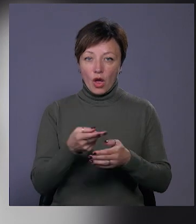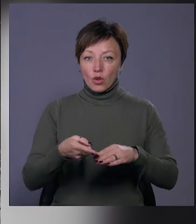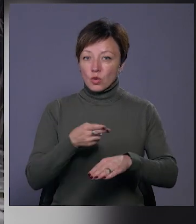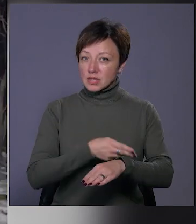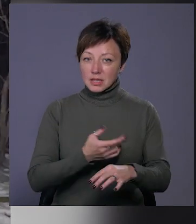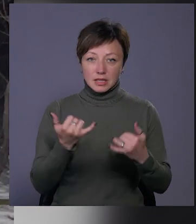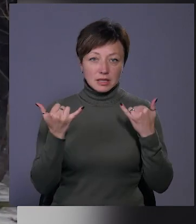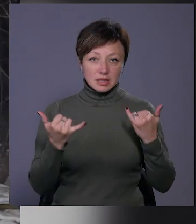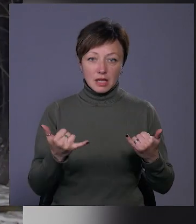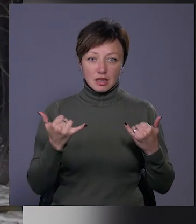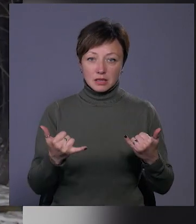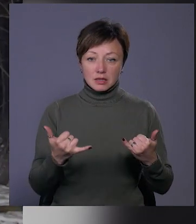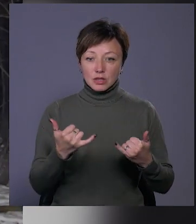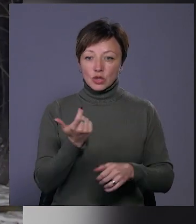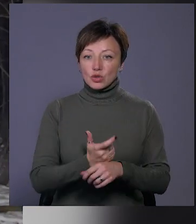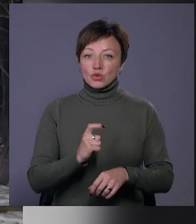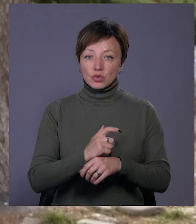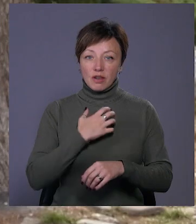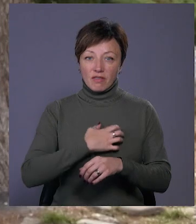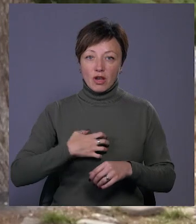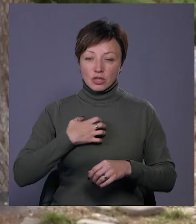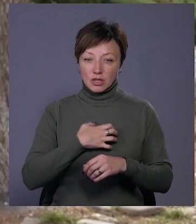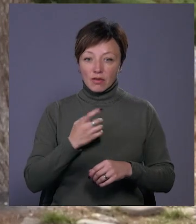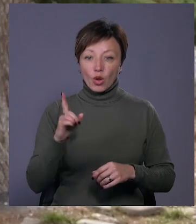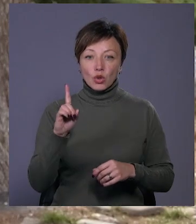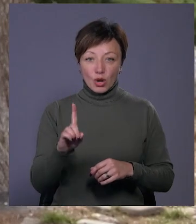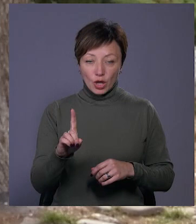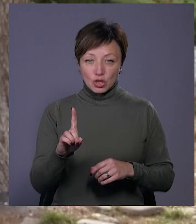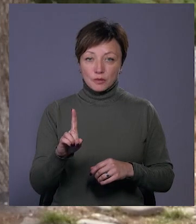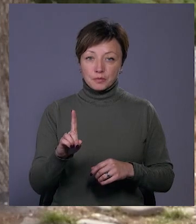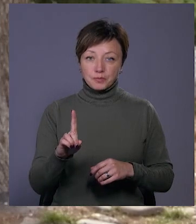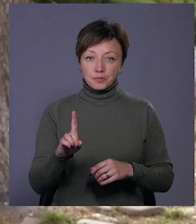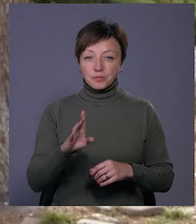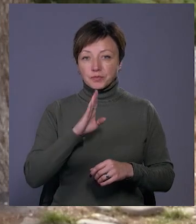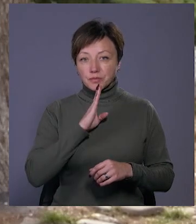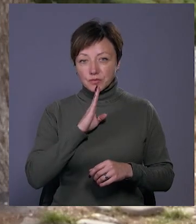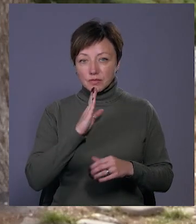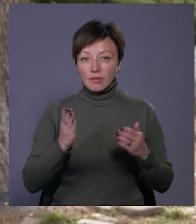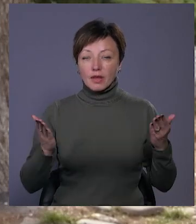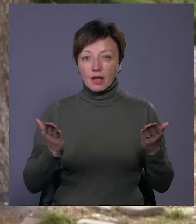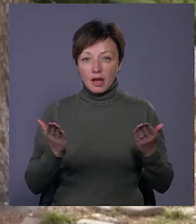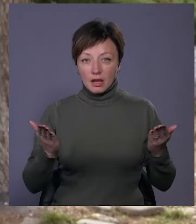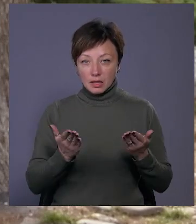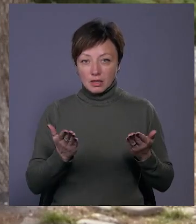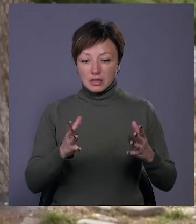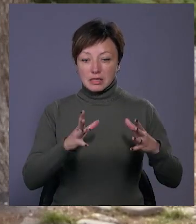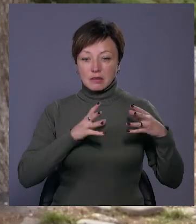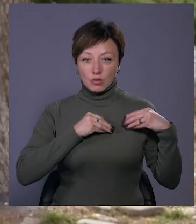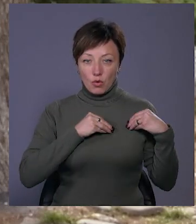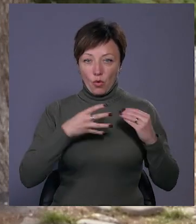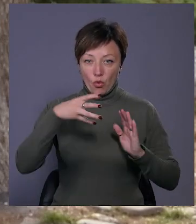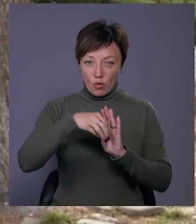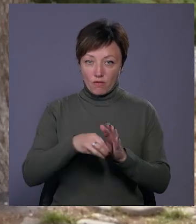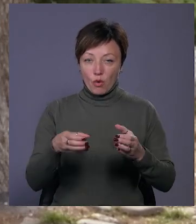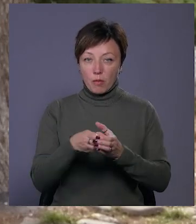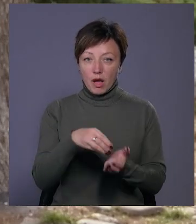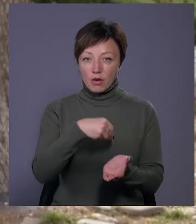зараз є дуже важлива річ, до речі. І дівчата, які є зі мною в команді, ми